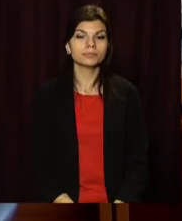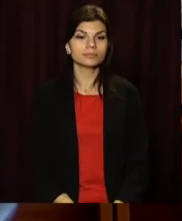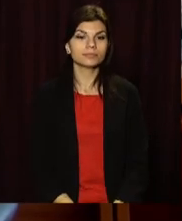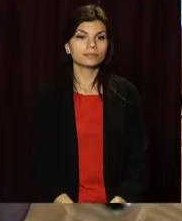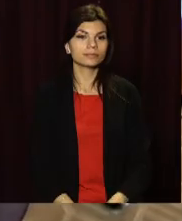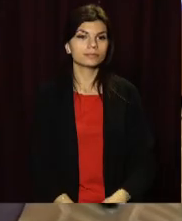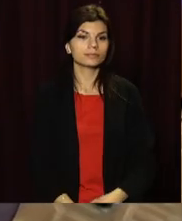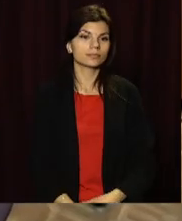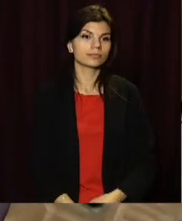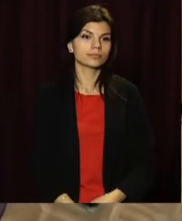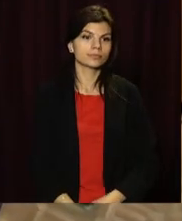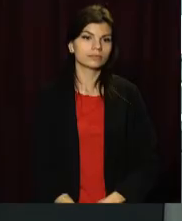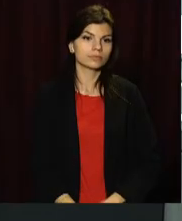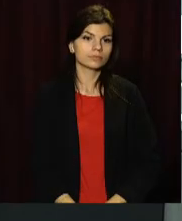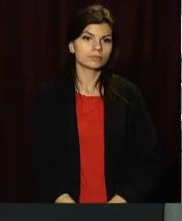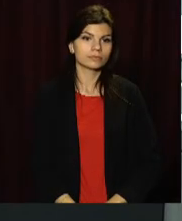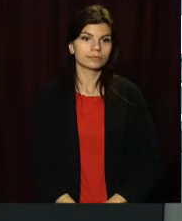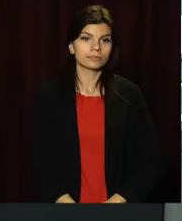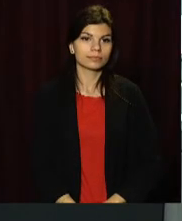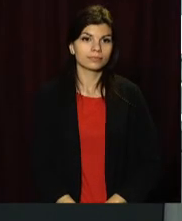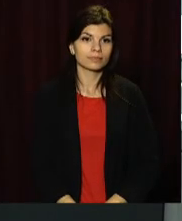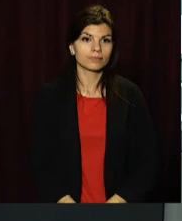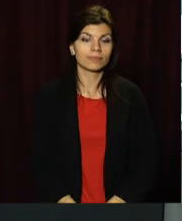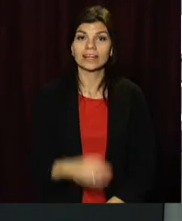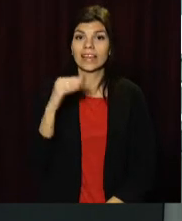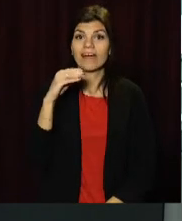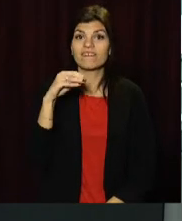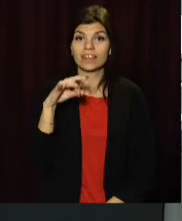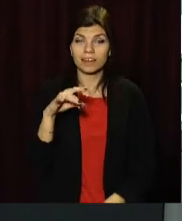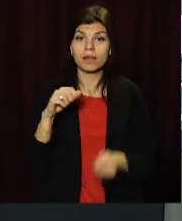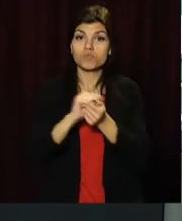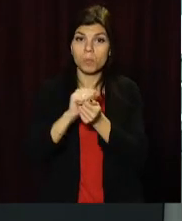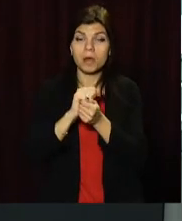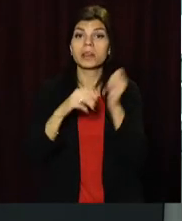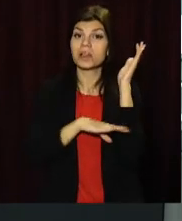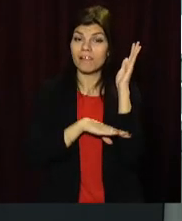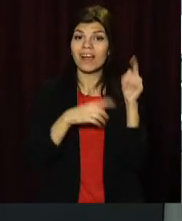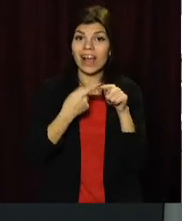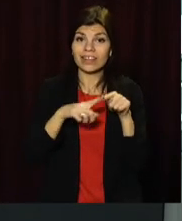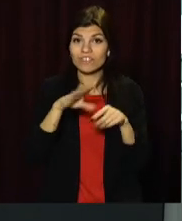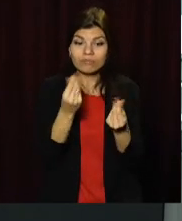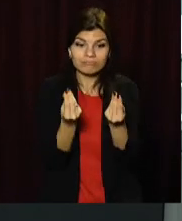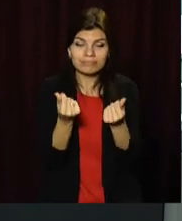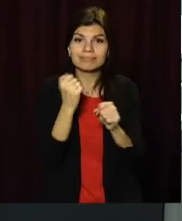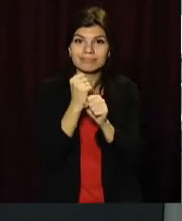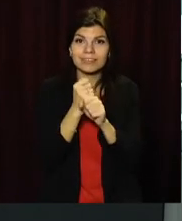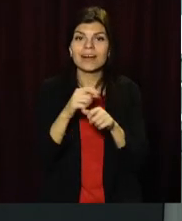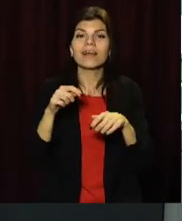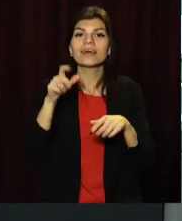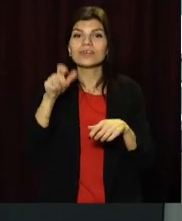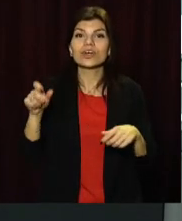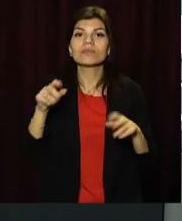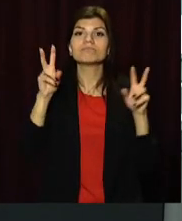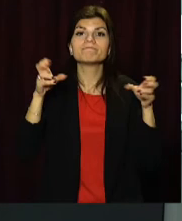ОПНЮЗ, телеканал «Відкритий». Фетер, папір, дерево. Ці та інші матеріали в руках вихованців міського центру